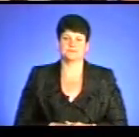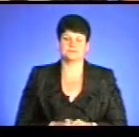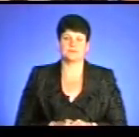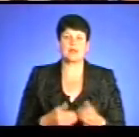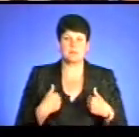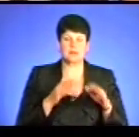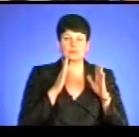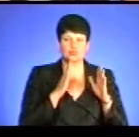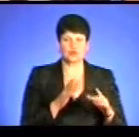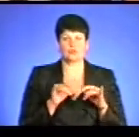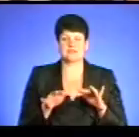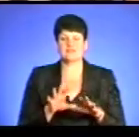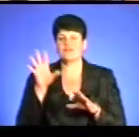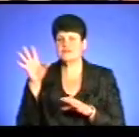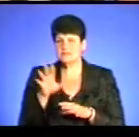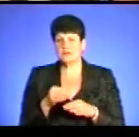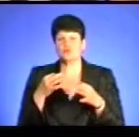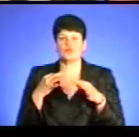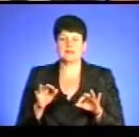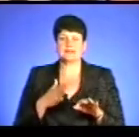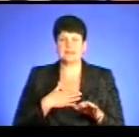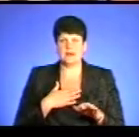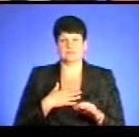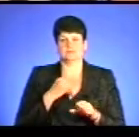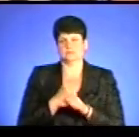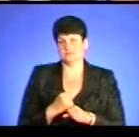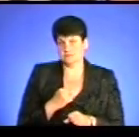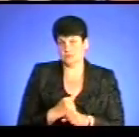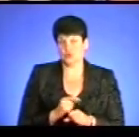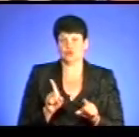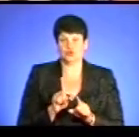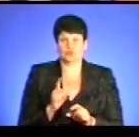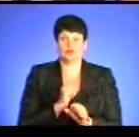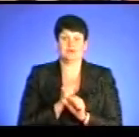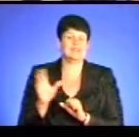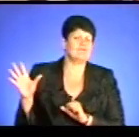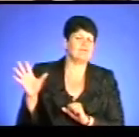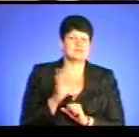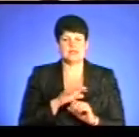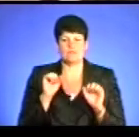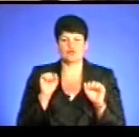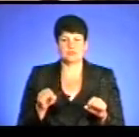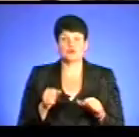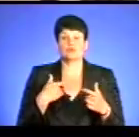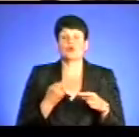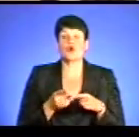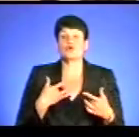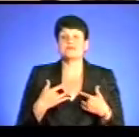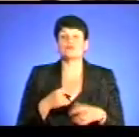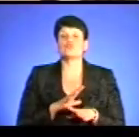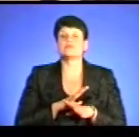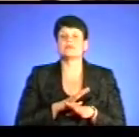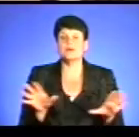будемо діяти всіма доступними нам методами, для того, щоб зробити все можливе, щоб він не відбувся. Тобто,